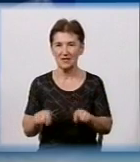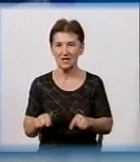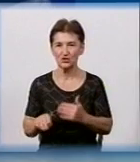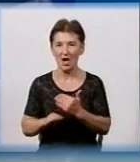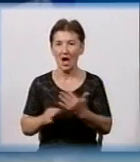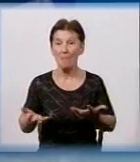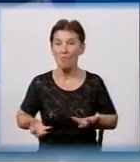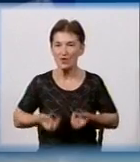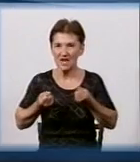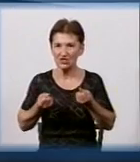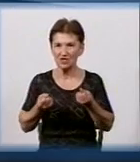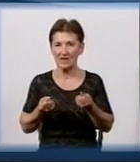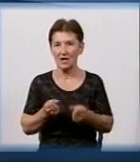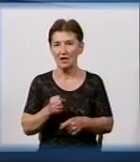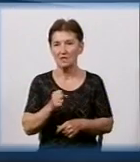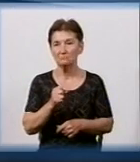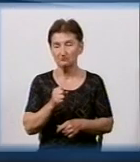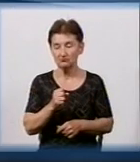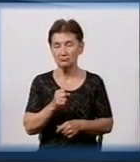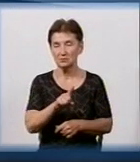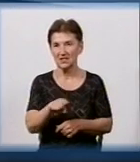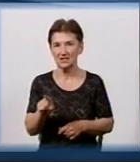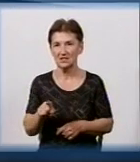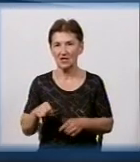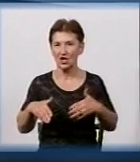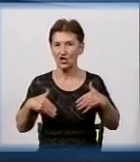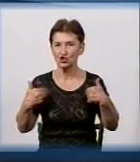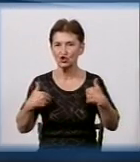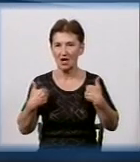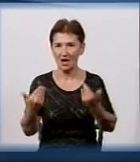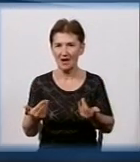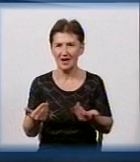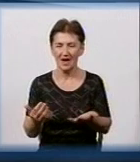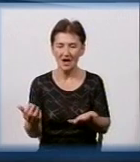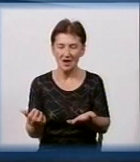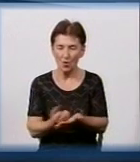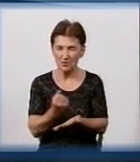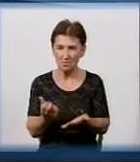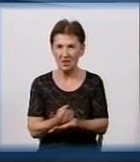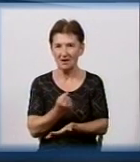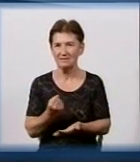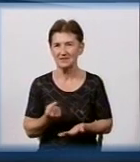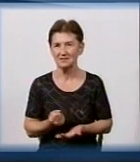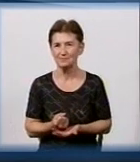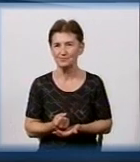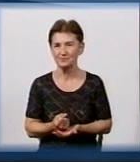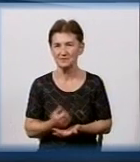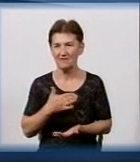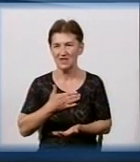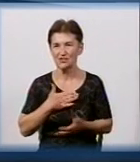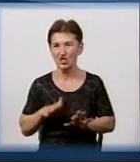нікоші відбувалися тим, що ми робимо. Желали нам достичь успіху в нашій акції. Тобто, я